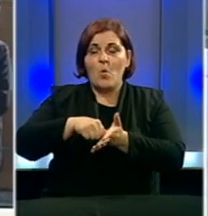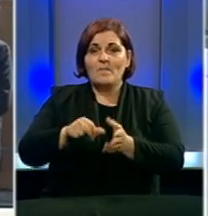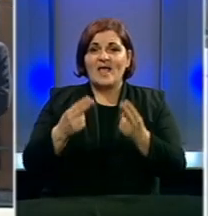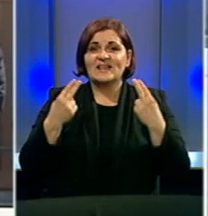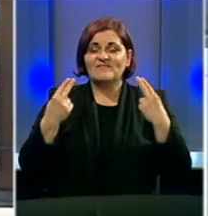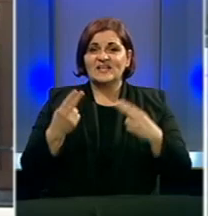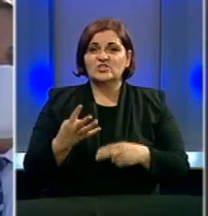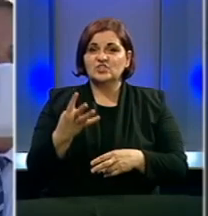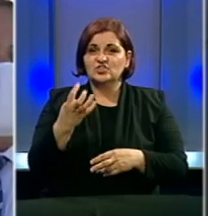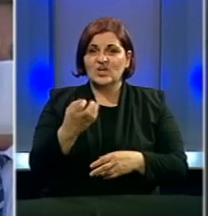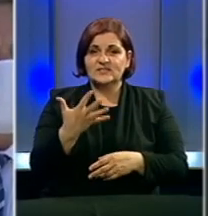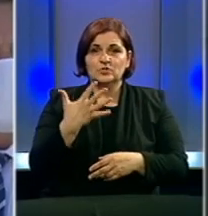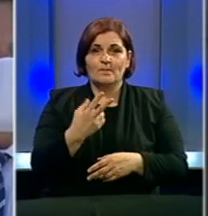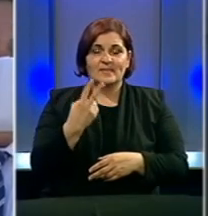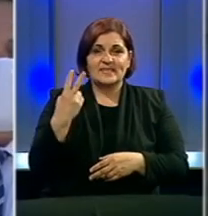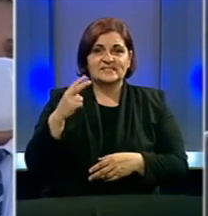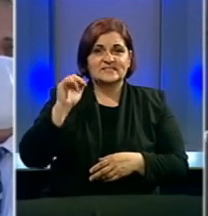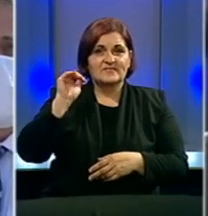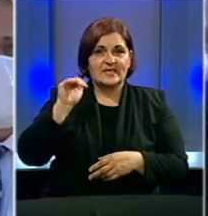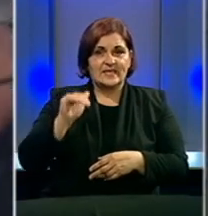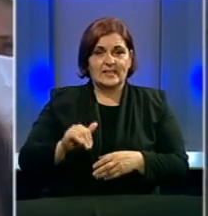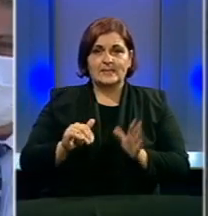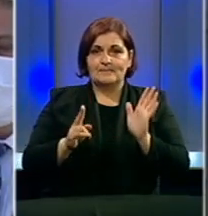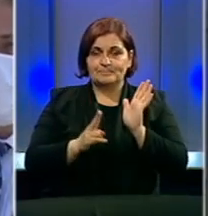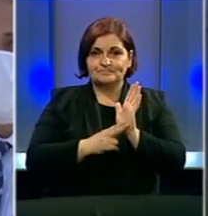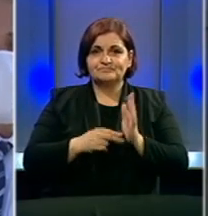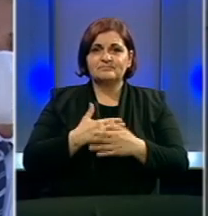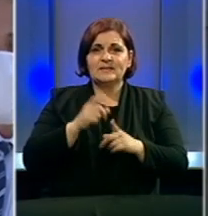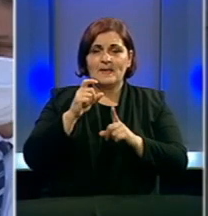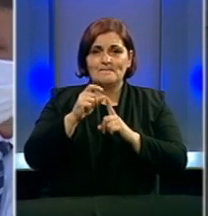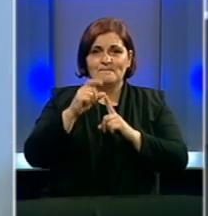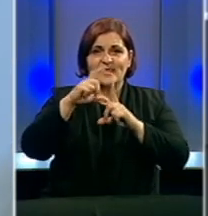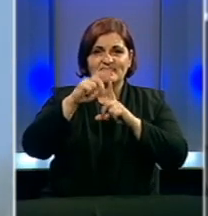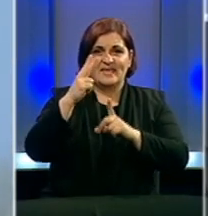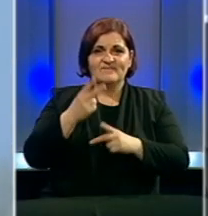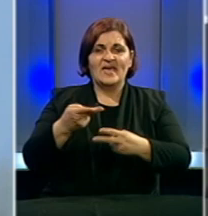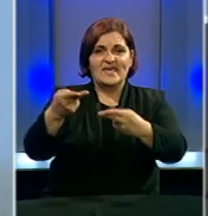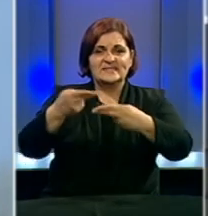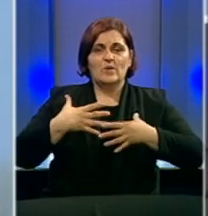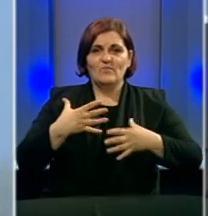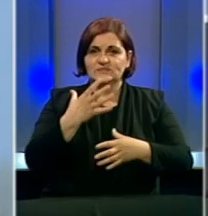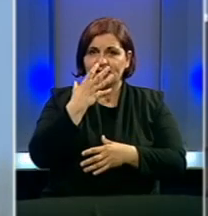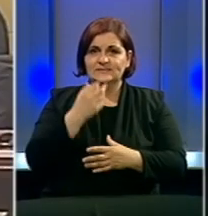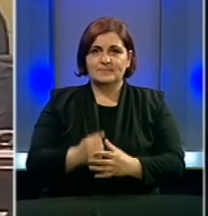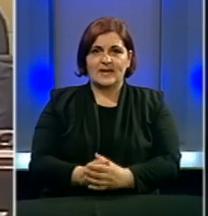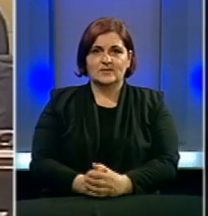uplatila iznos od 452 hiljade maraka za PDV za uvoze respiratora.